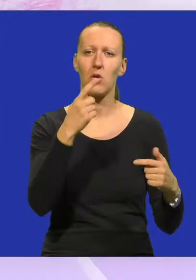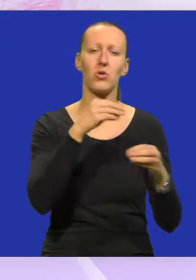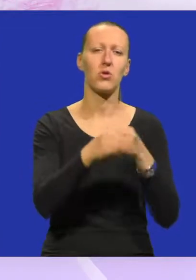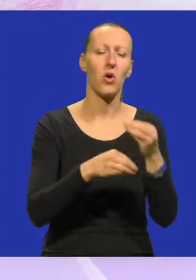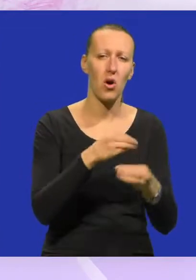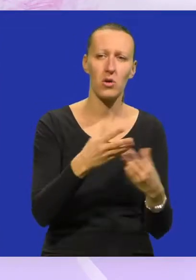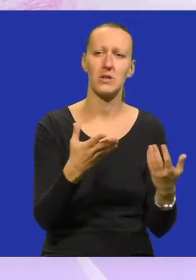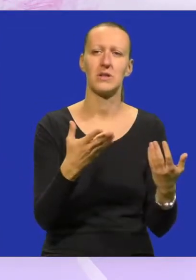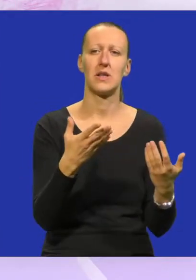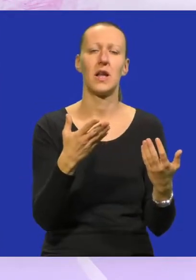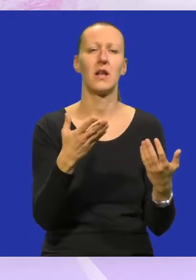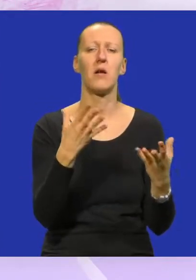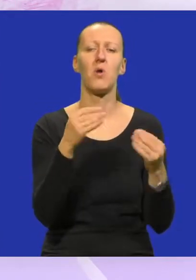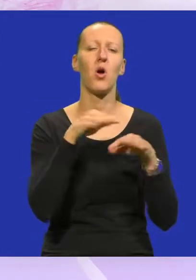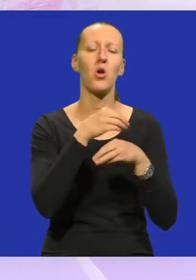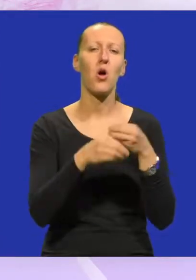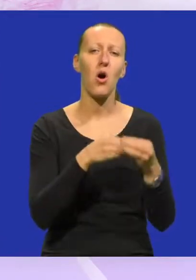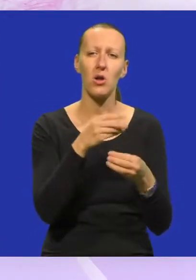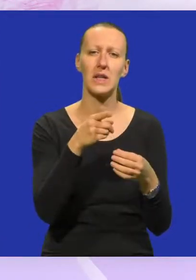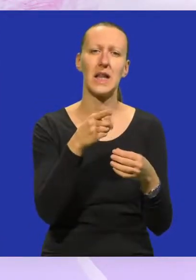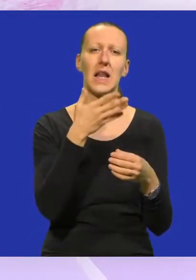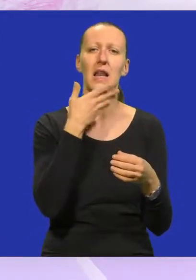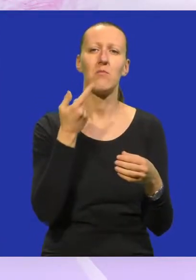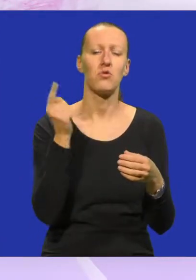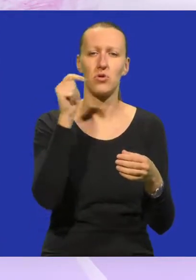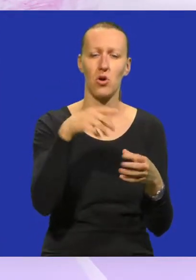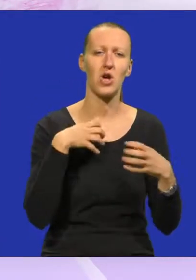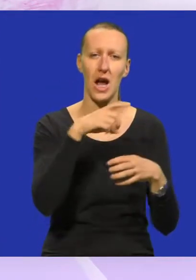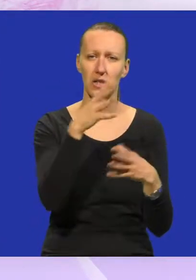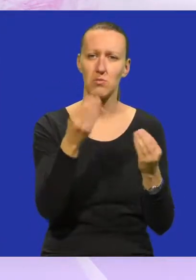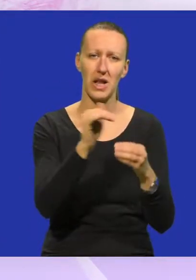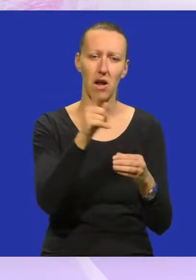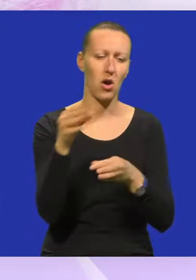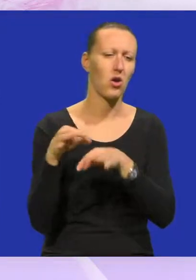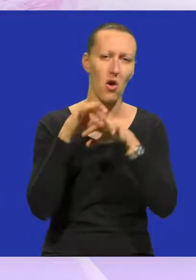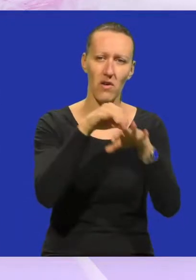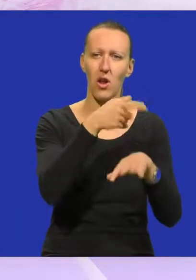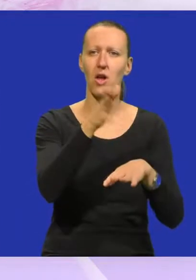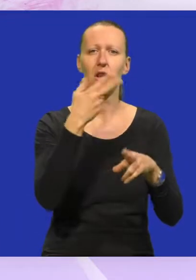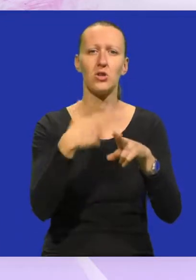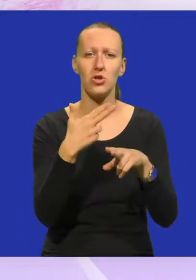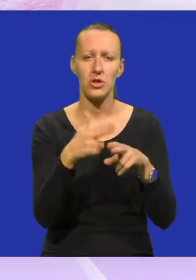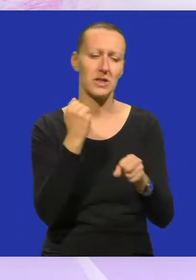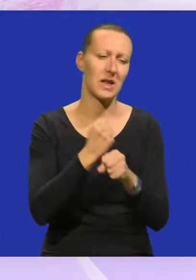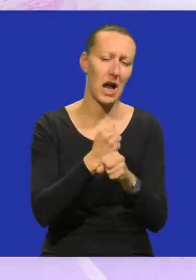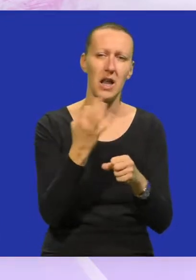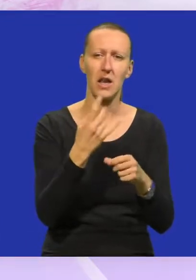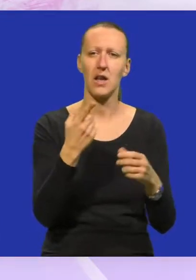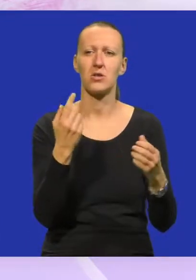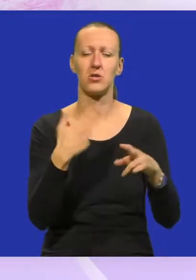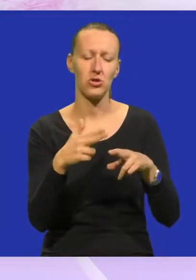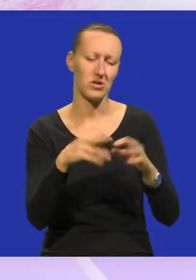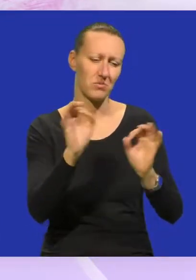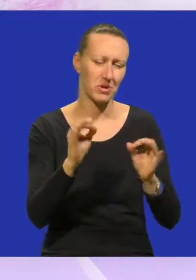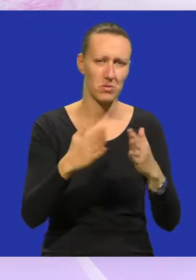roditelja. Mnogi roditelji ne mogu doći na predstavu s djecom, oni ih dovedu, a onda odu raščiščavati, raditi neke fizičke